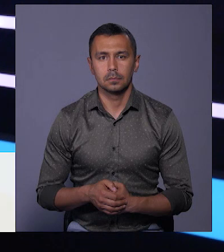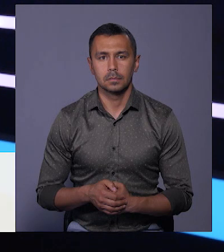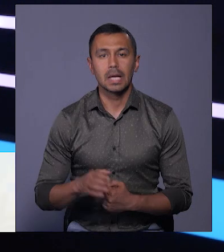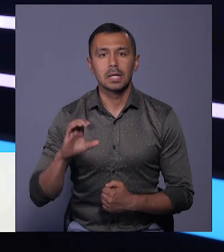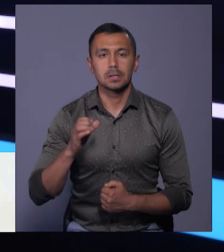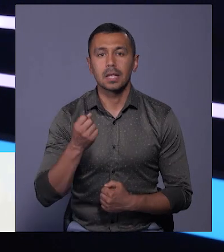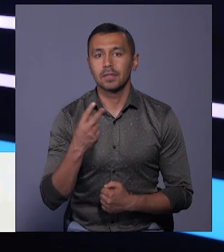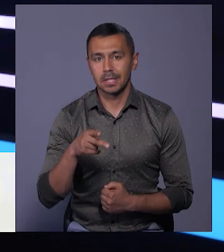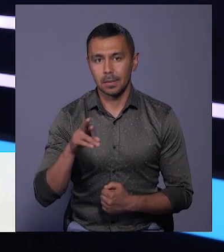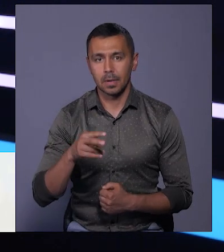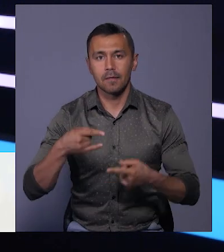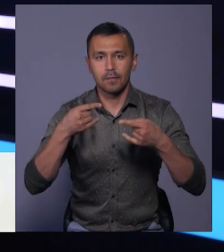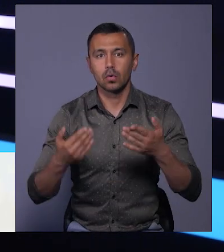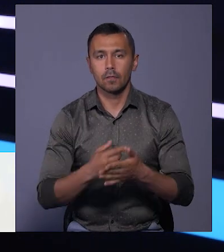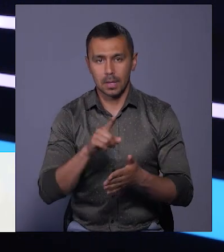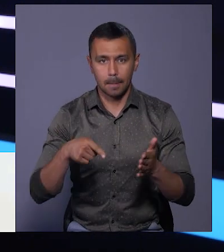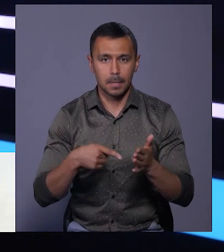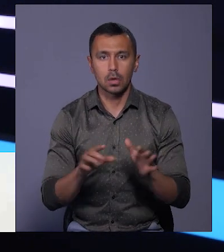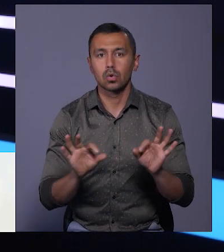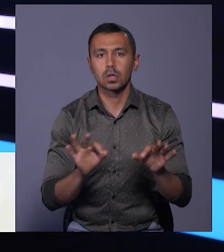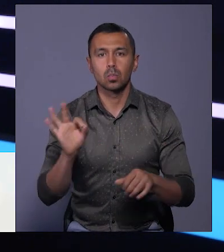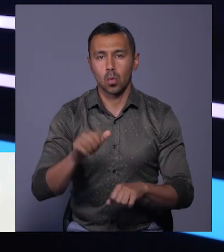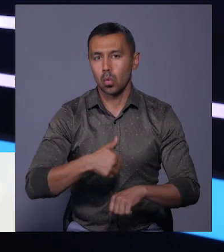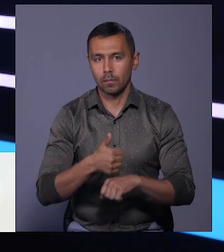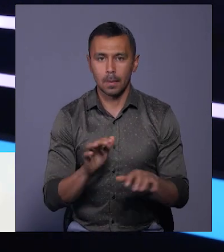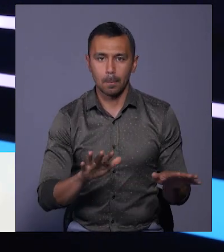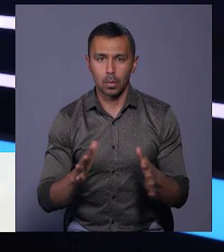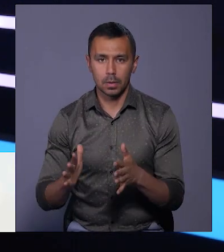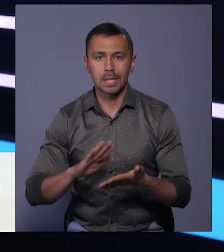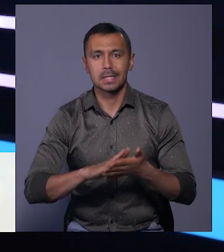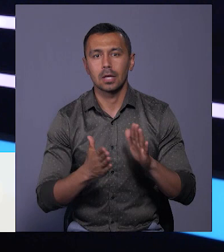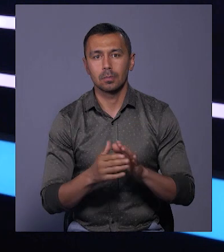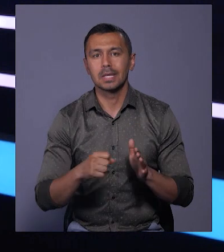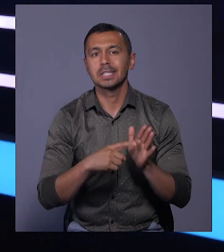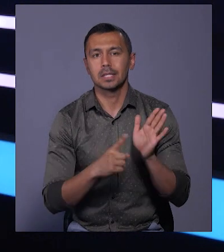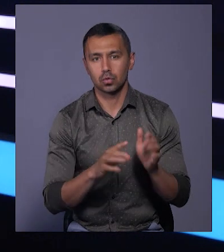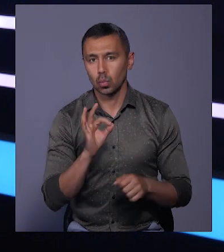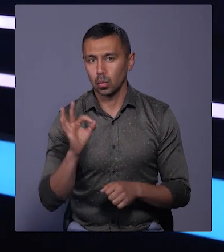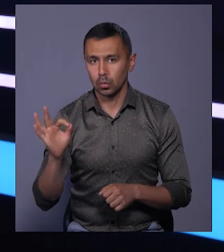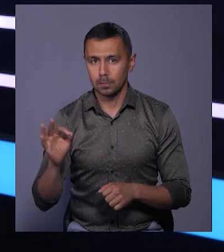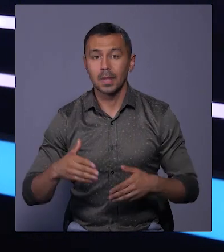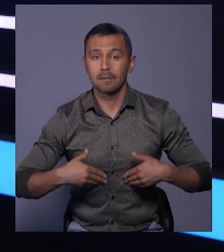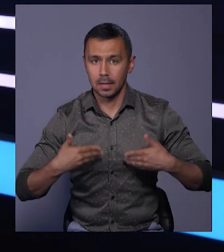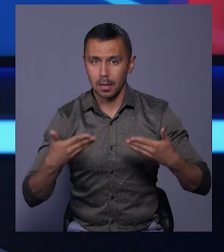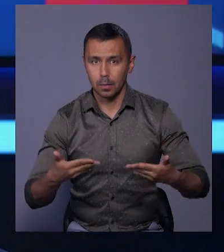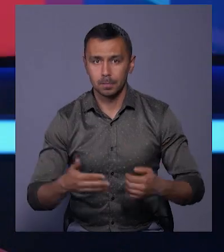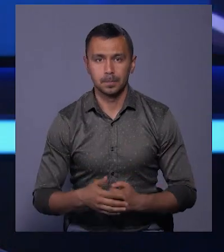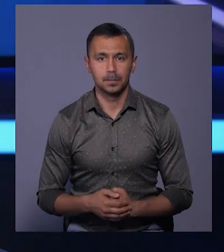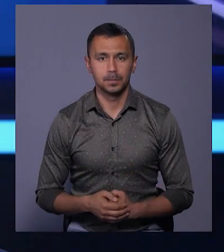Середа, 12 липня, в ефірі новини міста. Розкажемо про головні події станом на 16-ту. Вітаю.